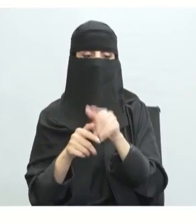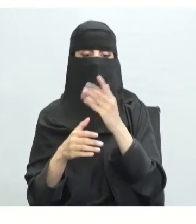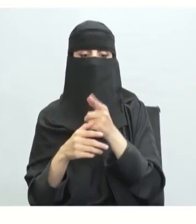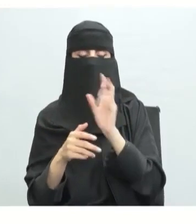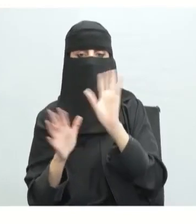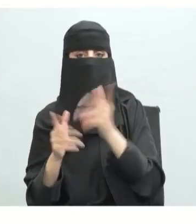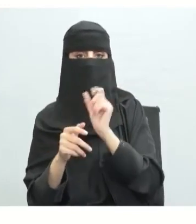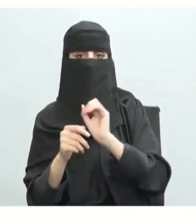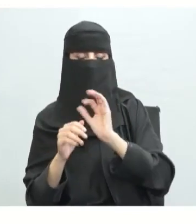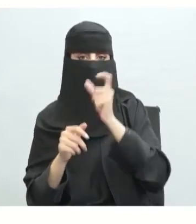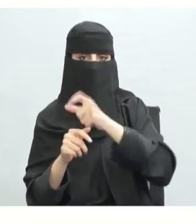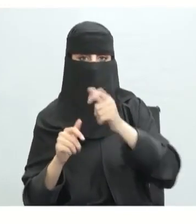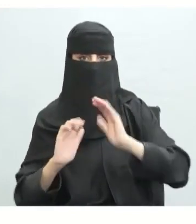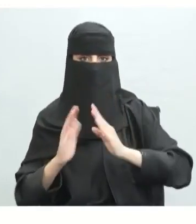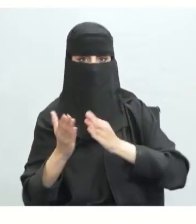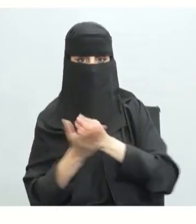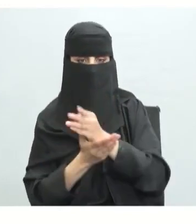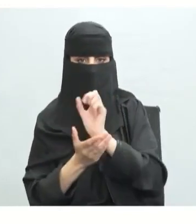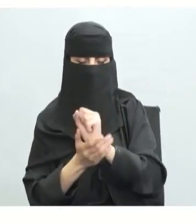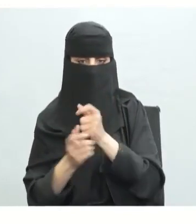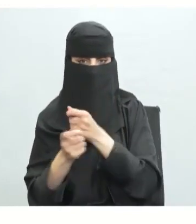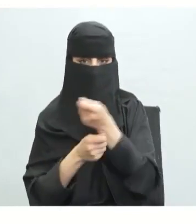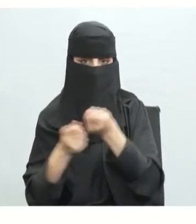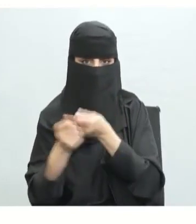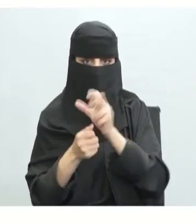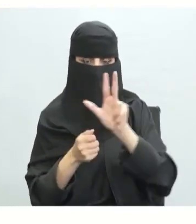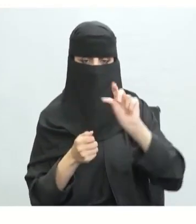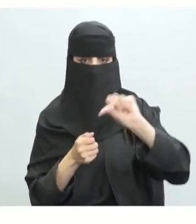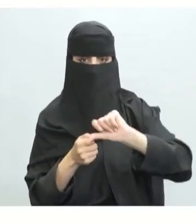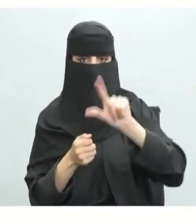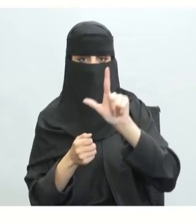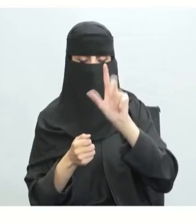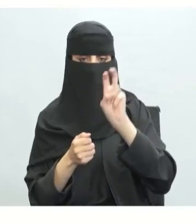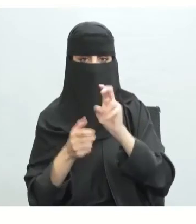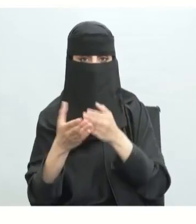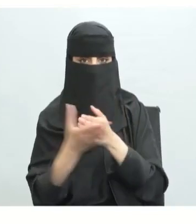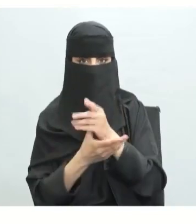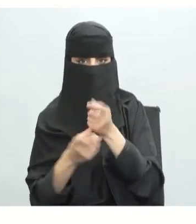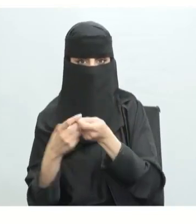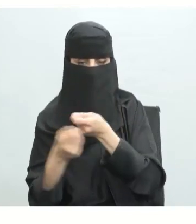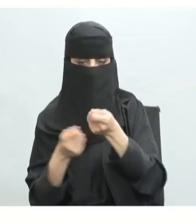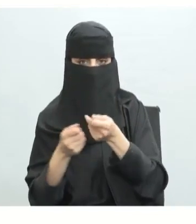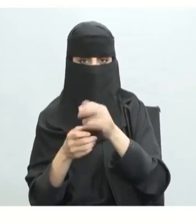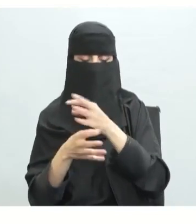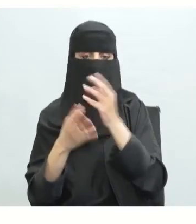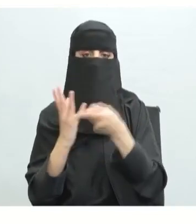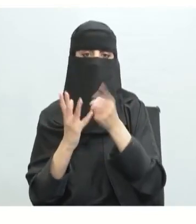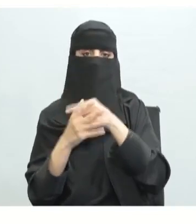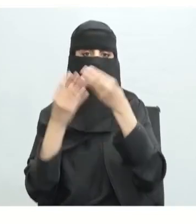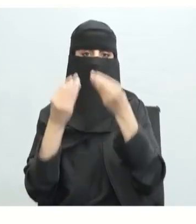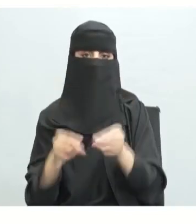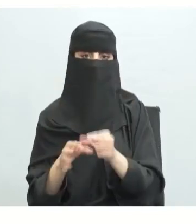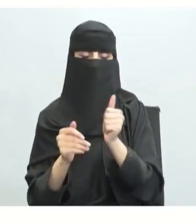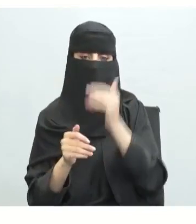التدخل ينعكس سلبا بالضرورة على آداء الاقتصاد وهذا الآداء هو ما تنبهت إليه السيدة مارغريت